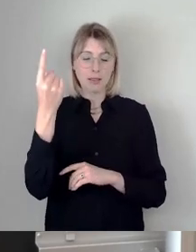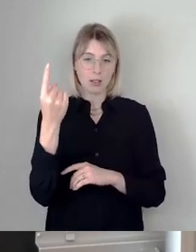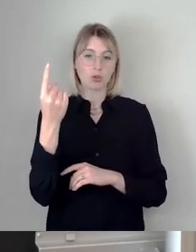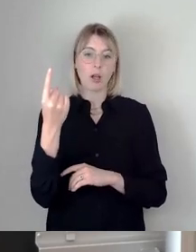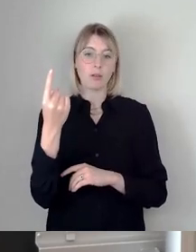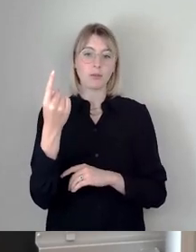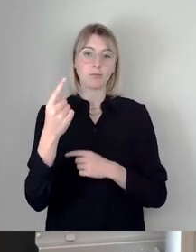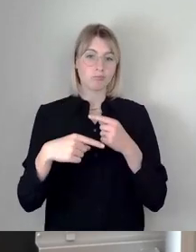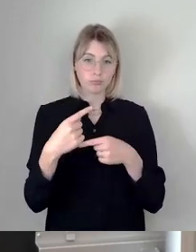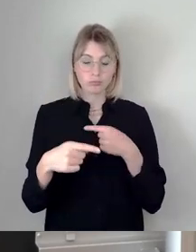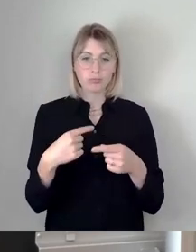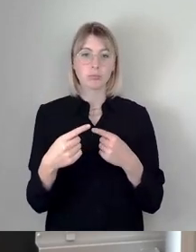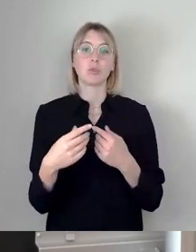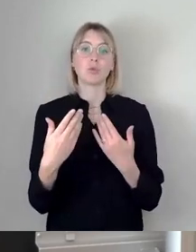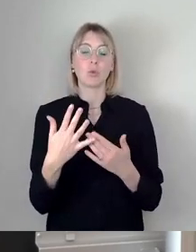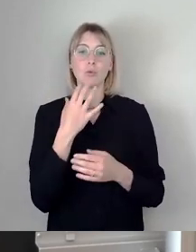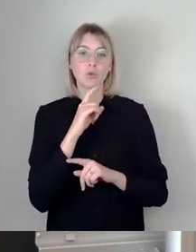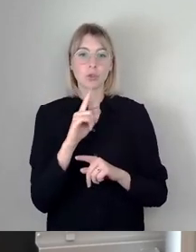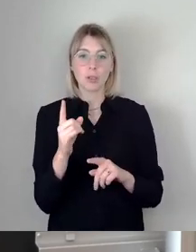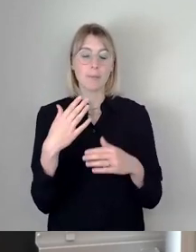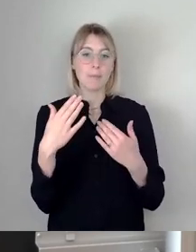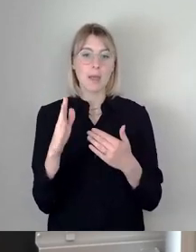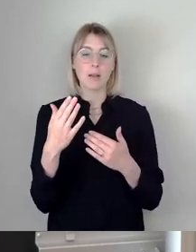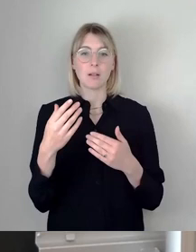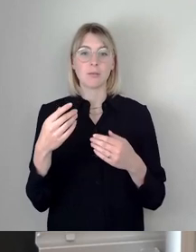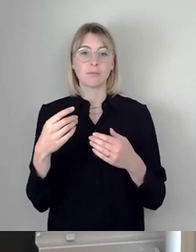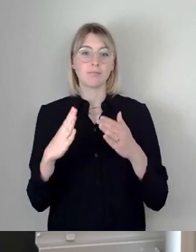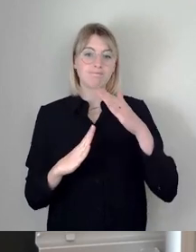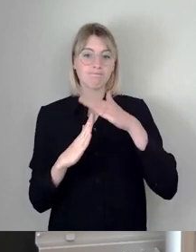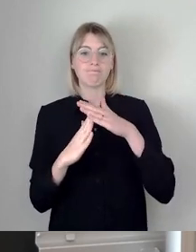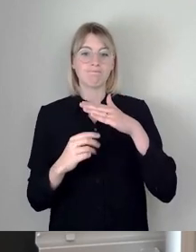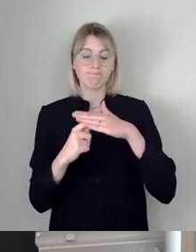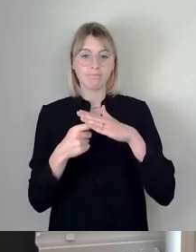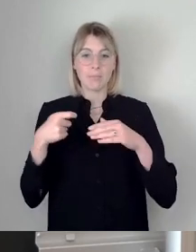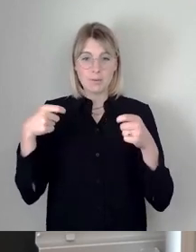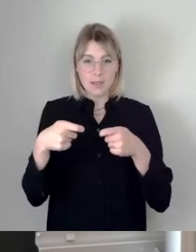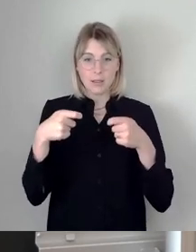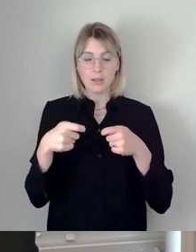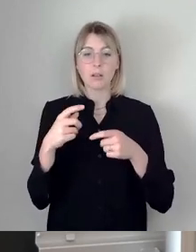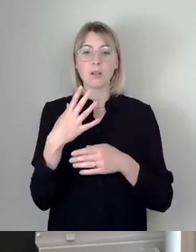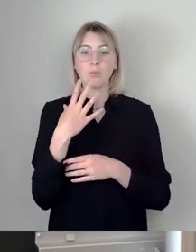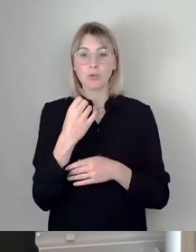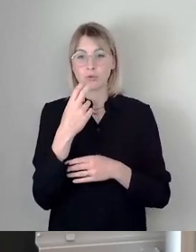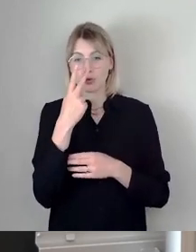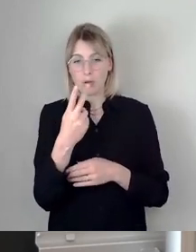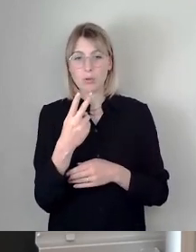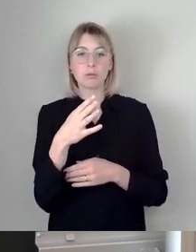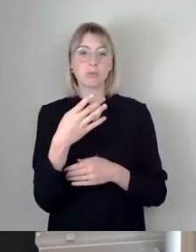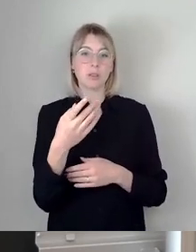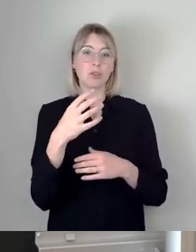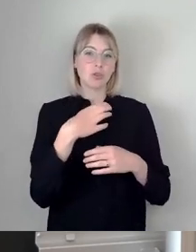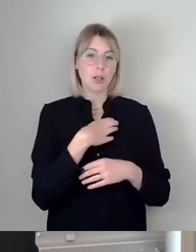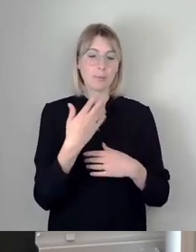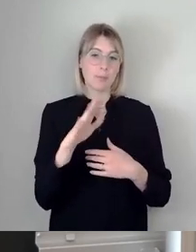unbedingt noch zusätzlich aufstockt durch zusätzliche Sponsorenmittel, sondern auch dann guckt, dass die Stadt vielleicht davon partizipiert. Und deswegen bitte ich um